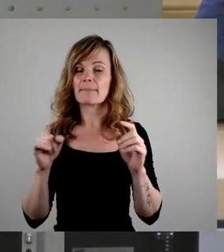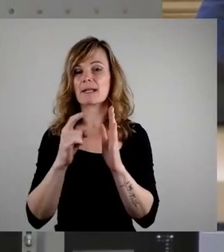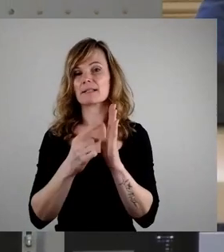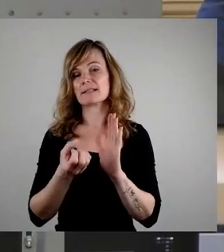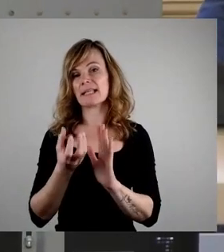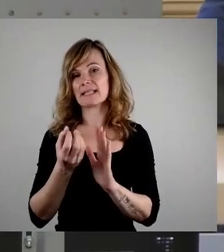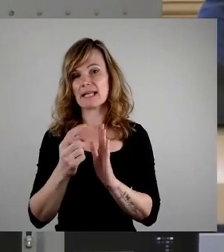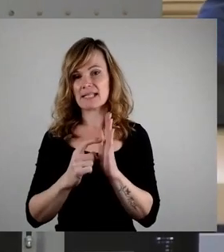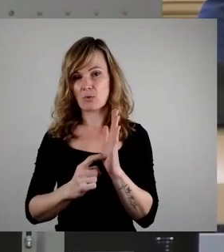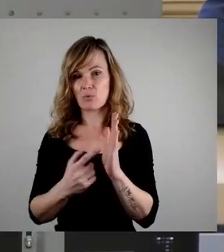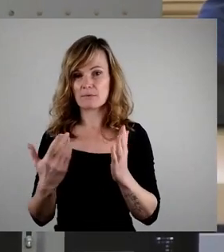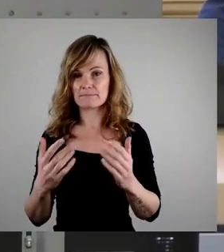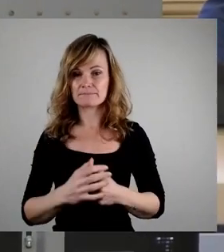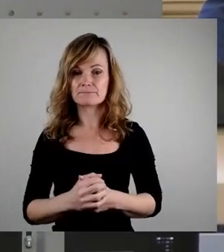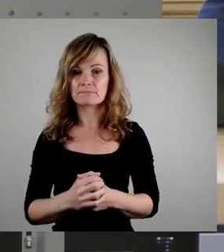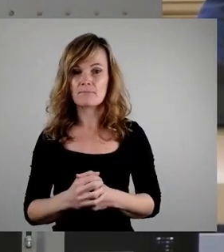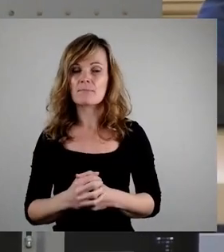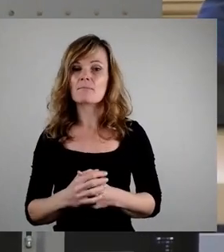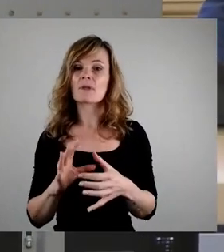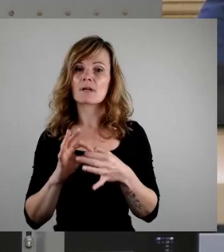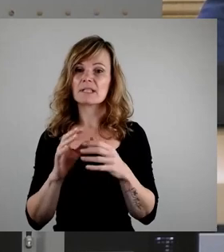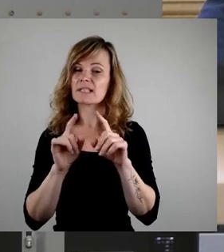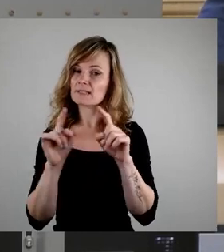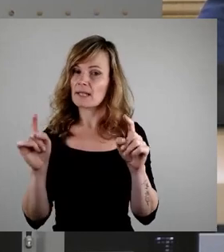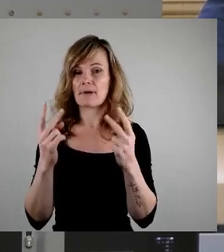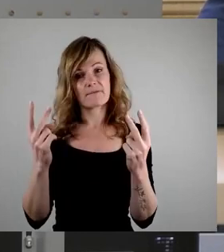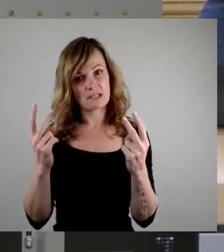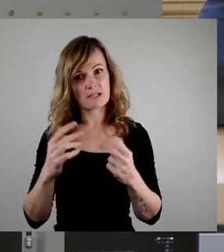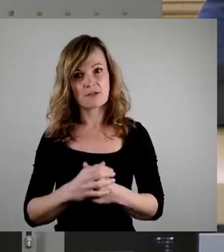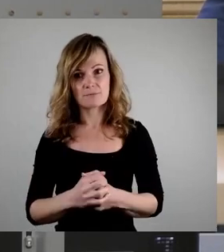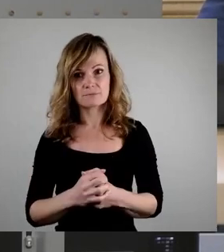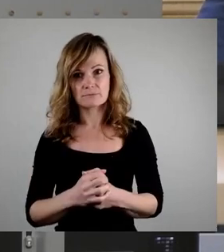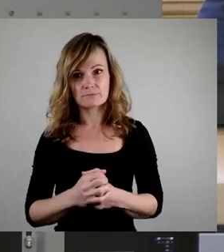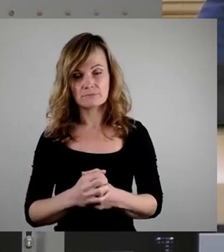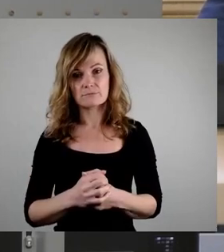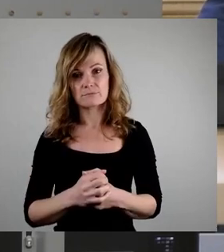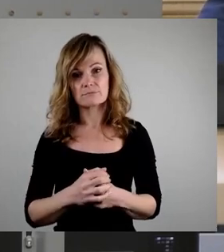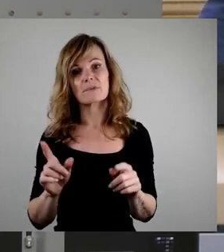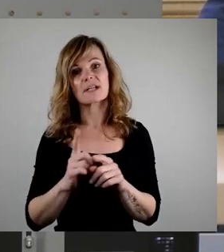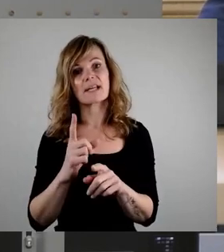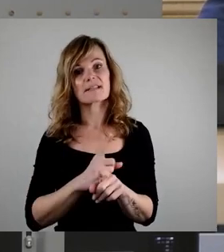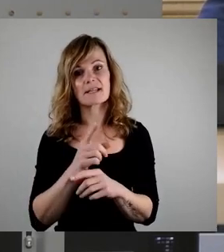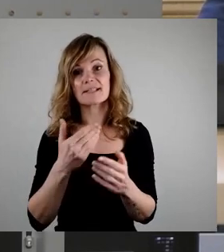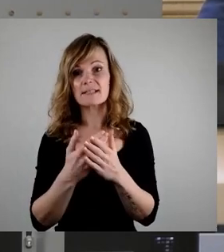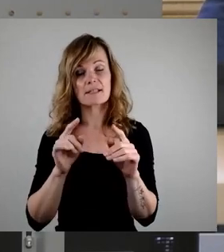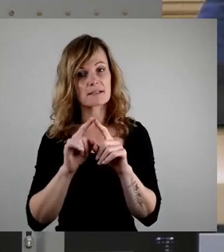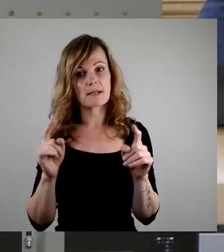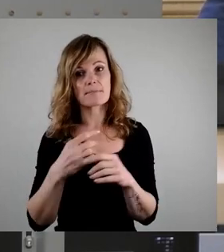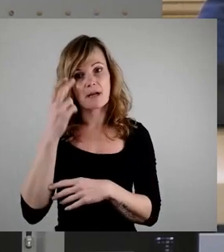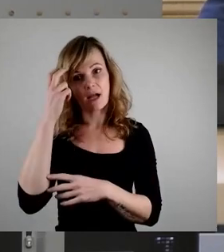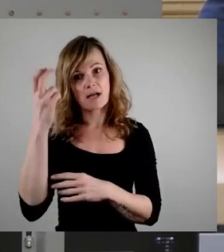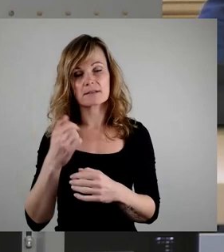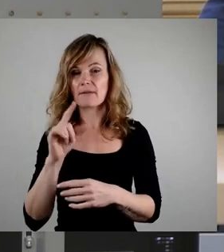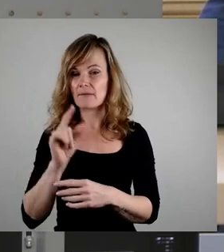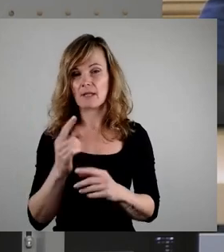aus meiner Sicht sehr, sehr wichtiges Thema und gleichzeitig ein viel zu wenig hier im Rat diskutiertes Thema.